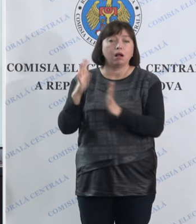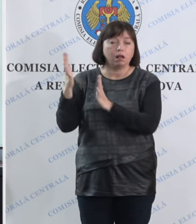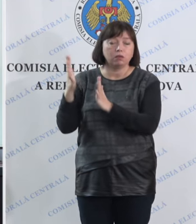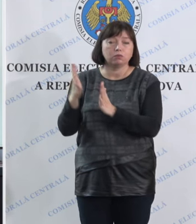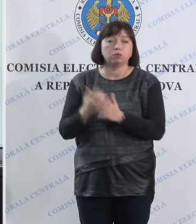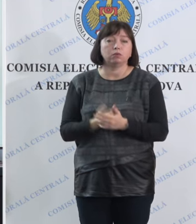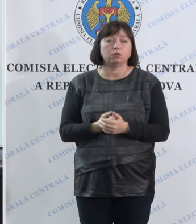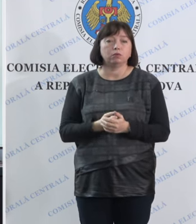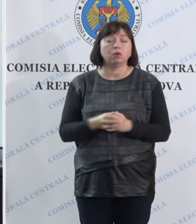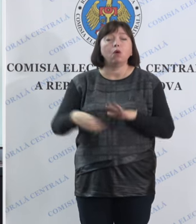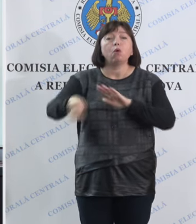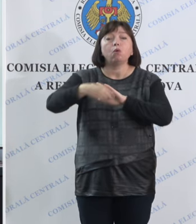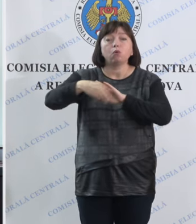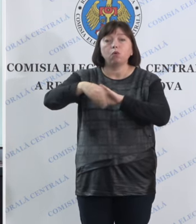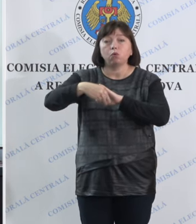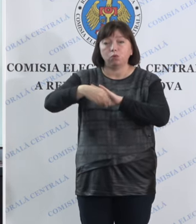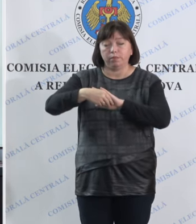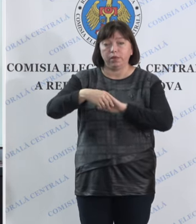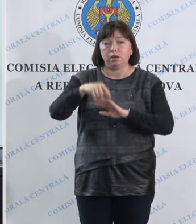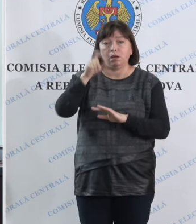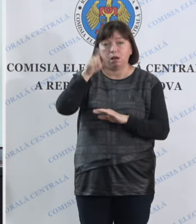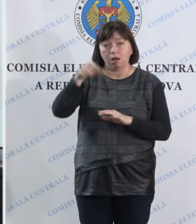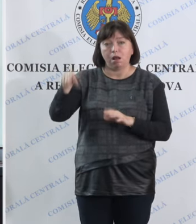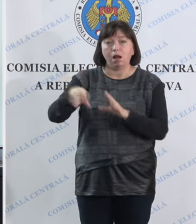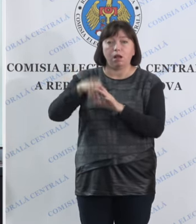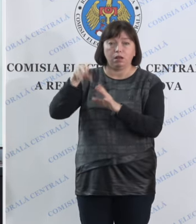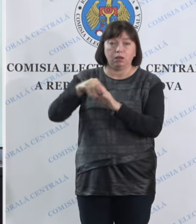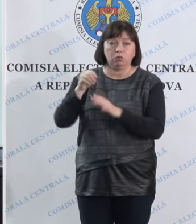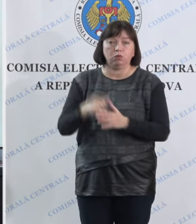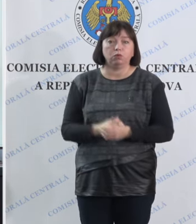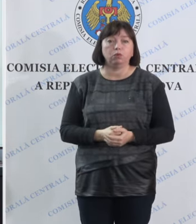corupere a alegătorilor.